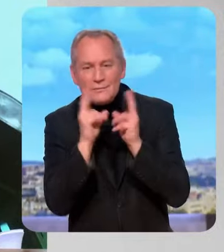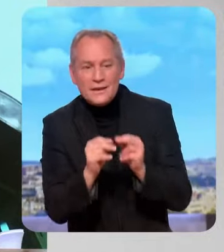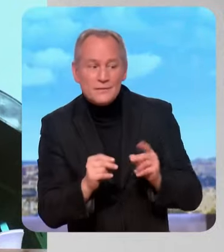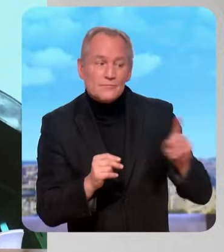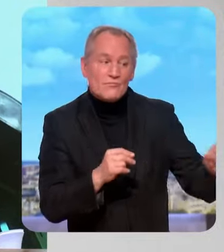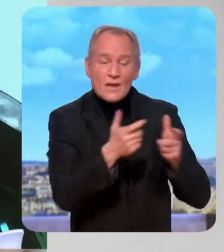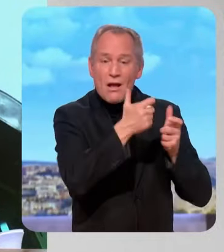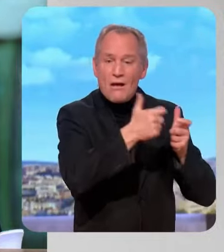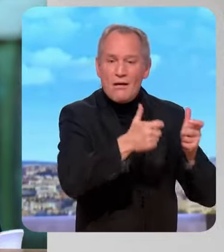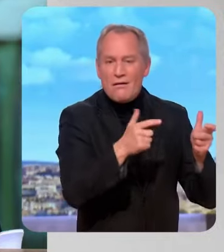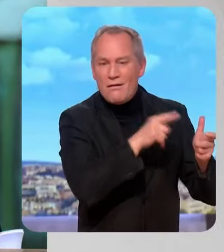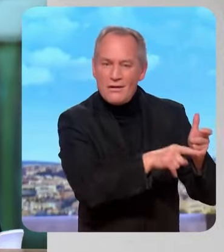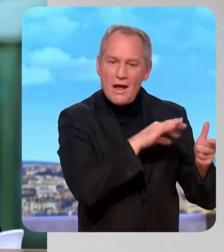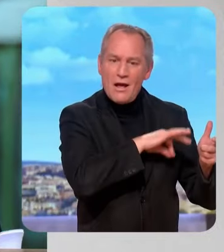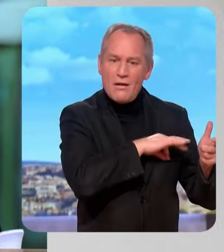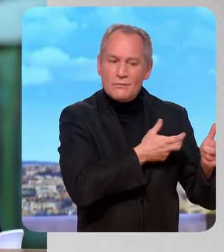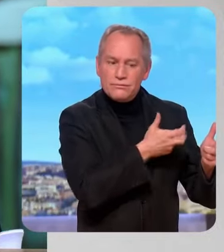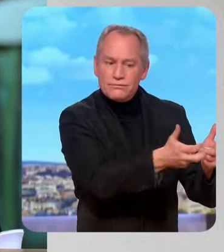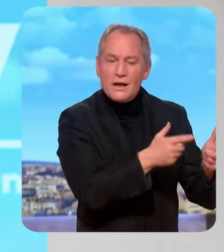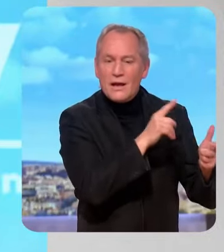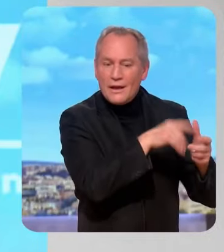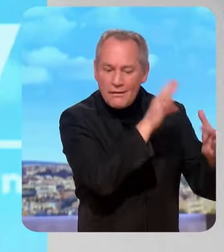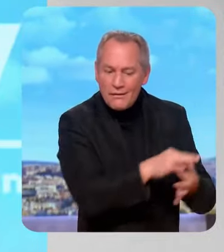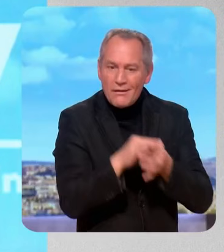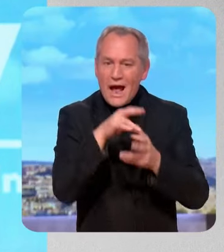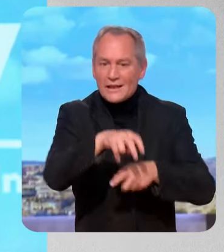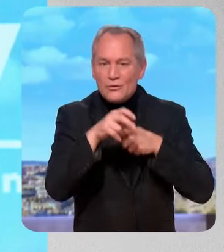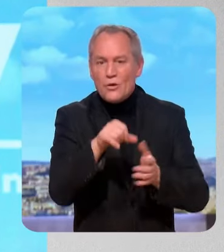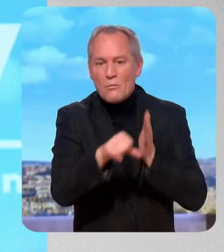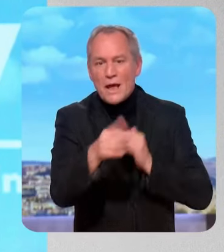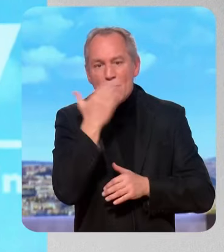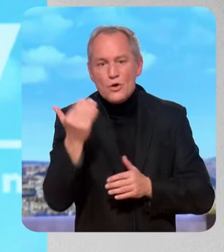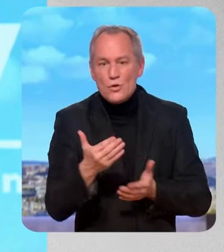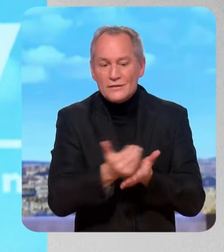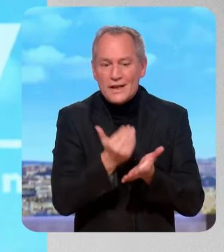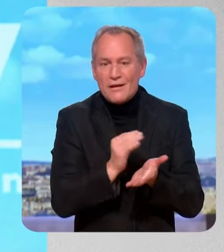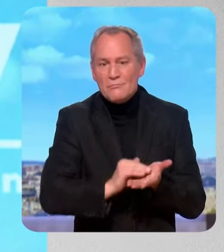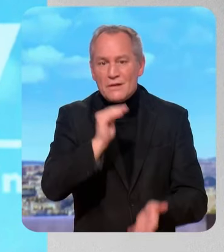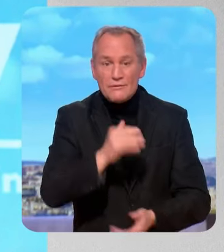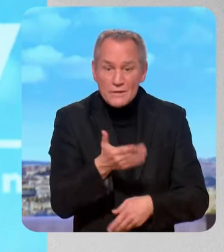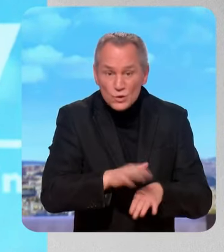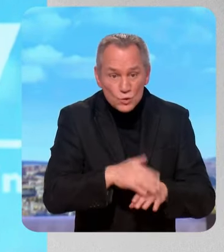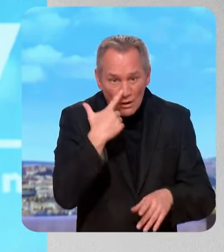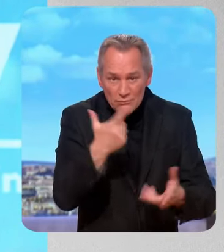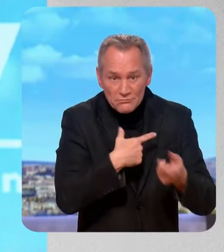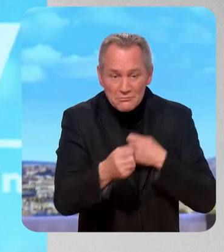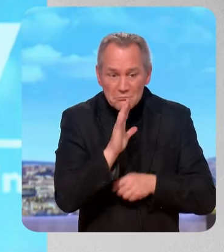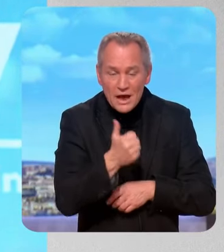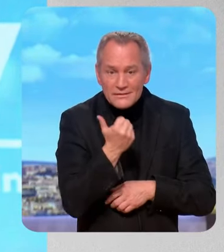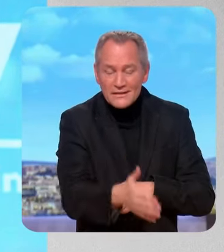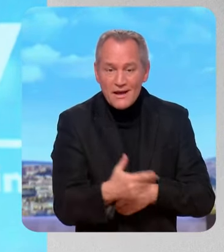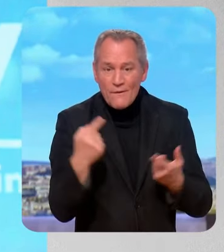distributeurs, ça allait ruisseler sur les agriculteurs et le consommateur. Qui peut le croire ? La vérité, c'est que quand